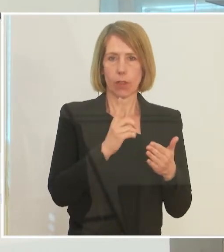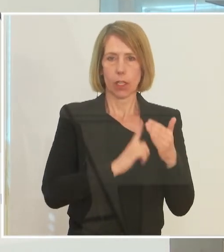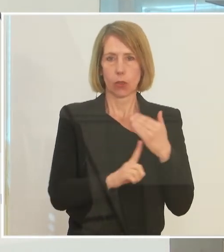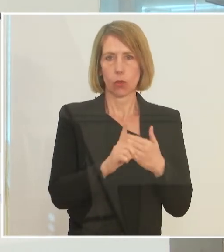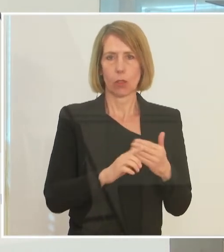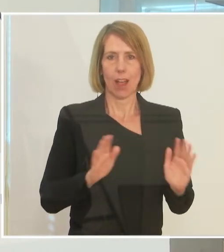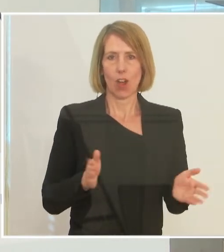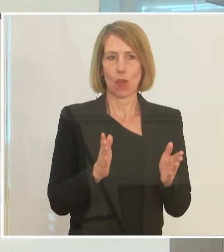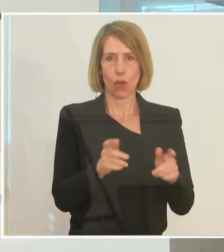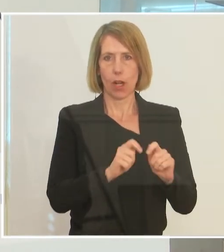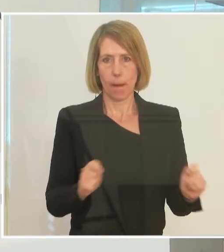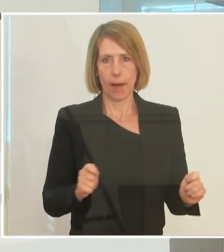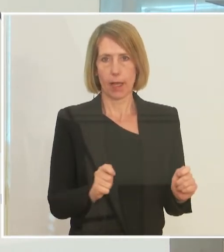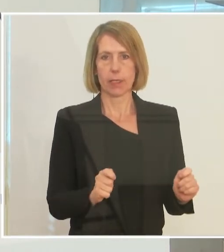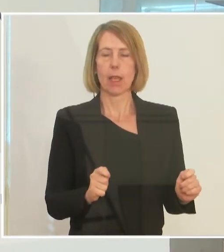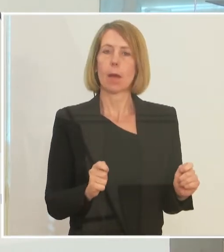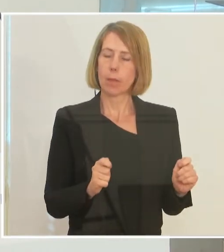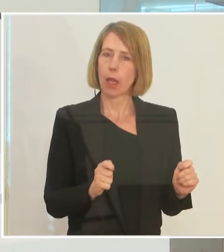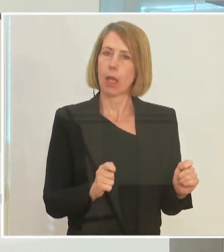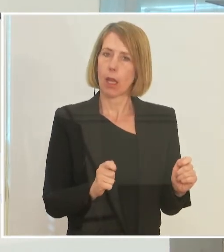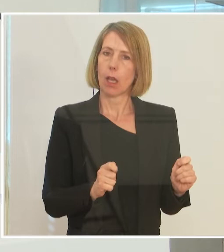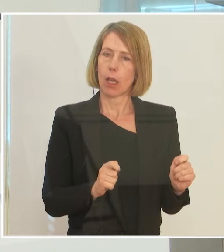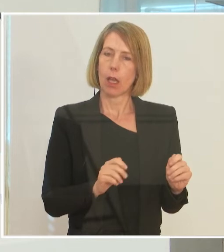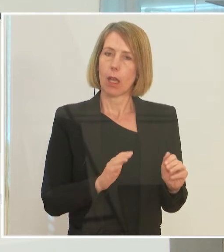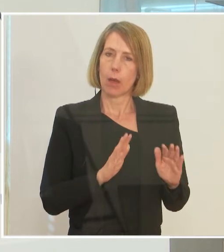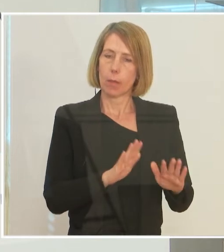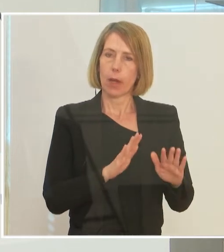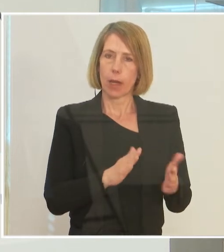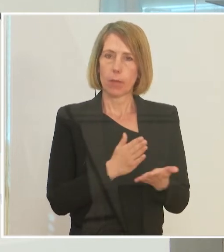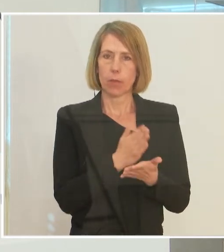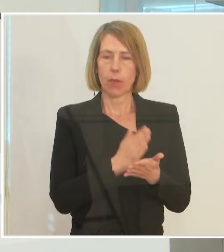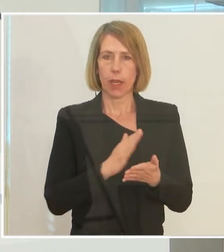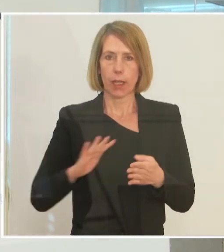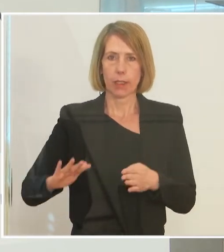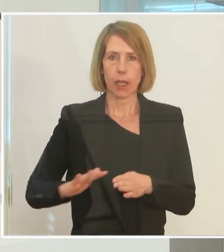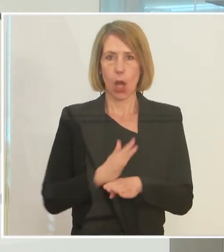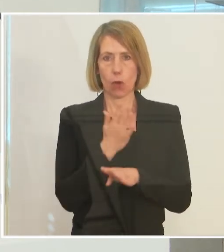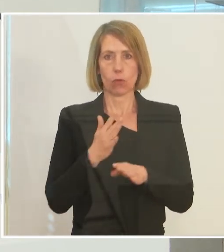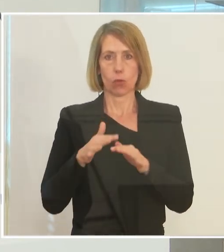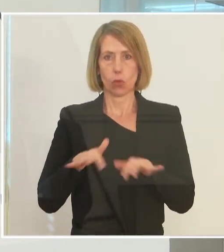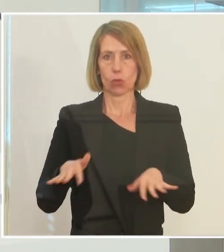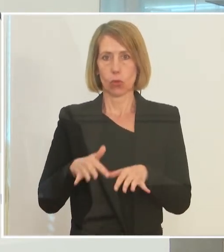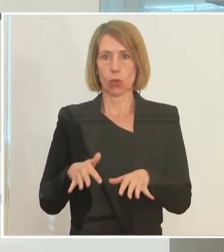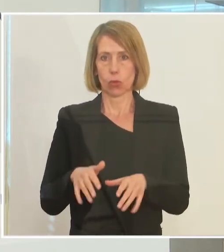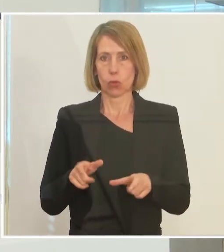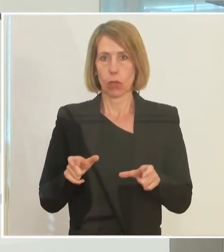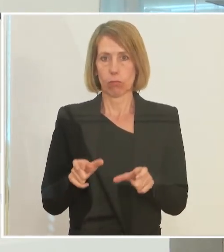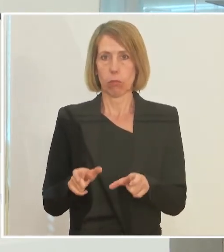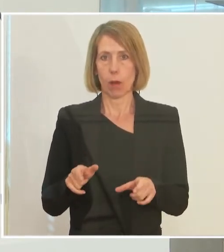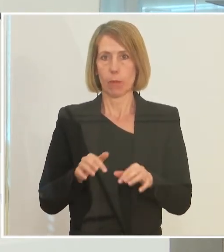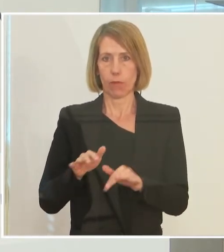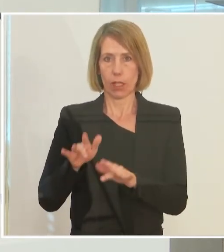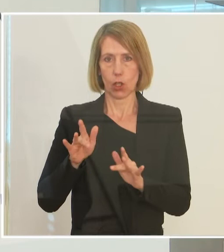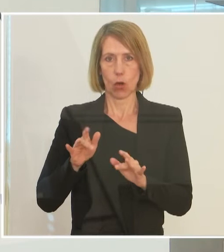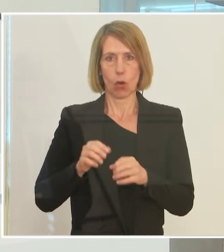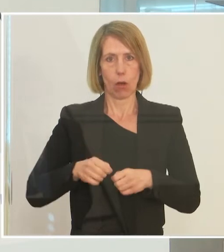Fördermaßnahme sozusagen seine im Aufschwung hemmende, strukturkonservierende Wirkung entfalten kann.